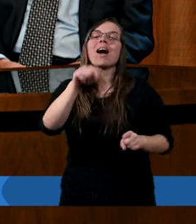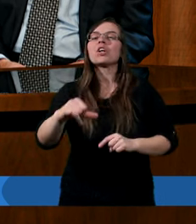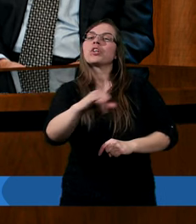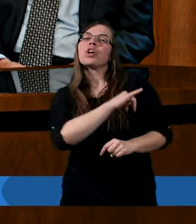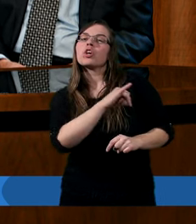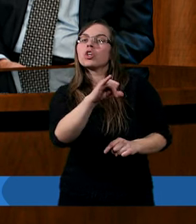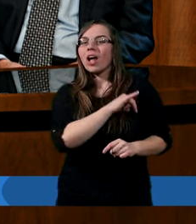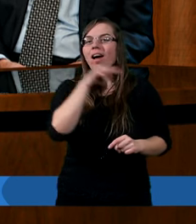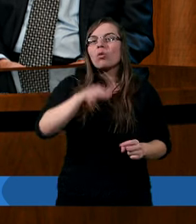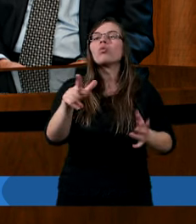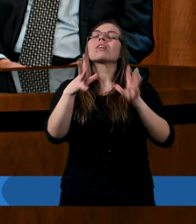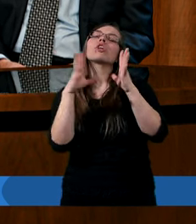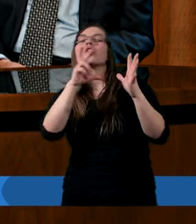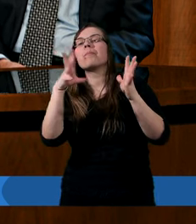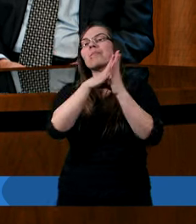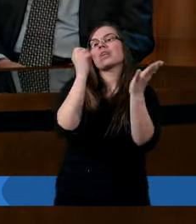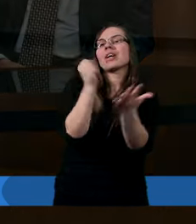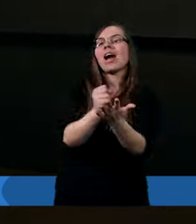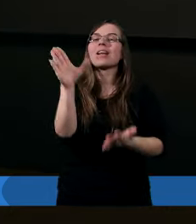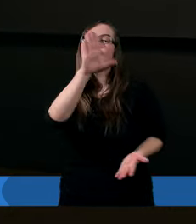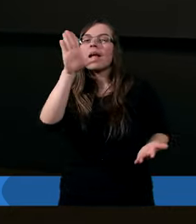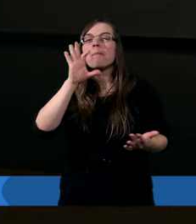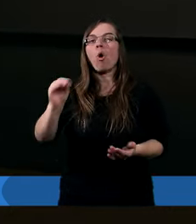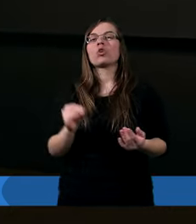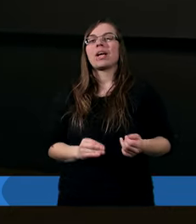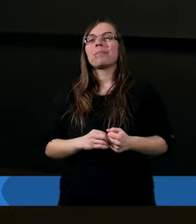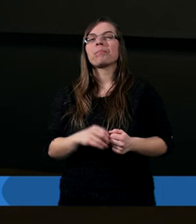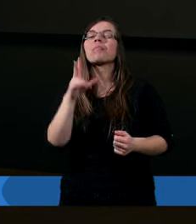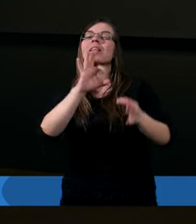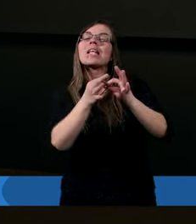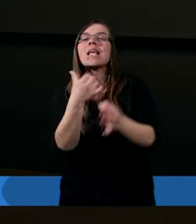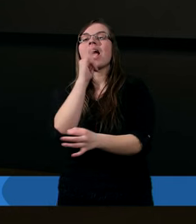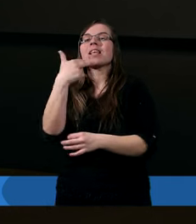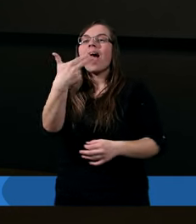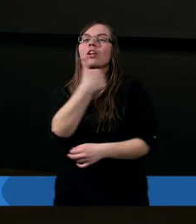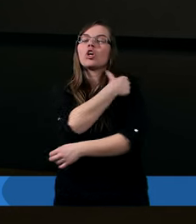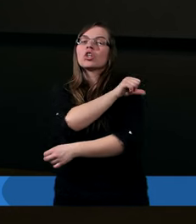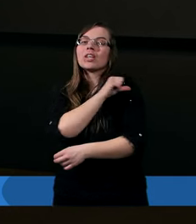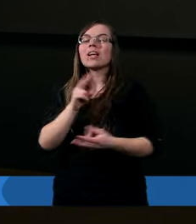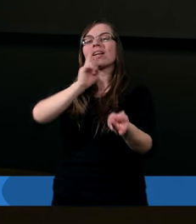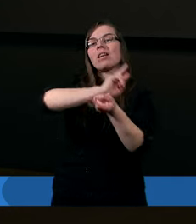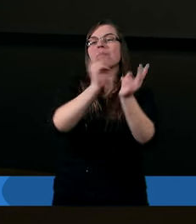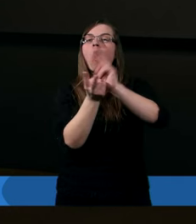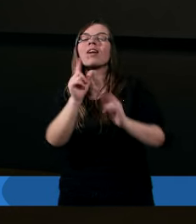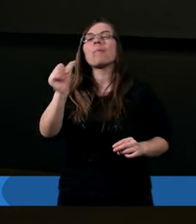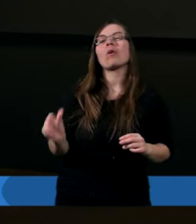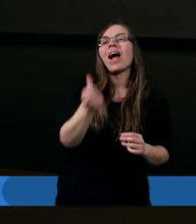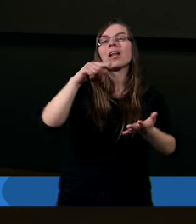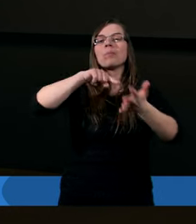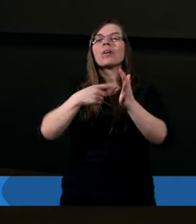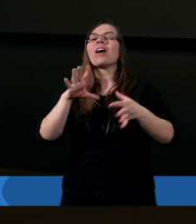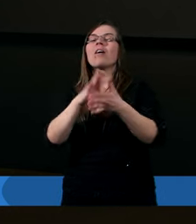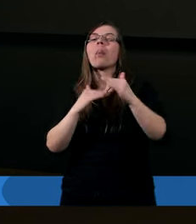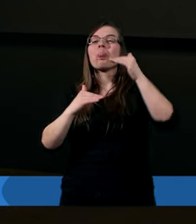któregoś z przykazań bożych? Gdy Jan Chrzciciel spotkał się po raz pierwszy z